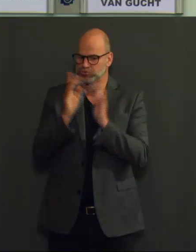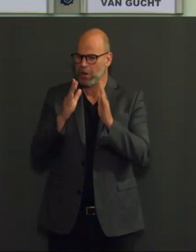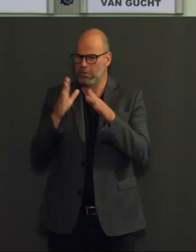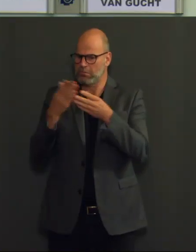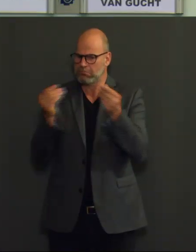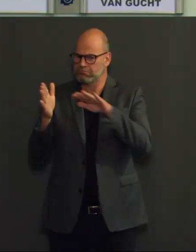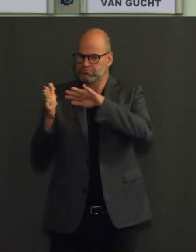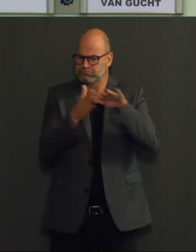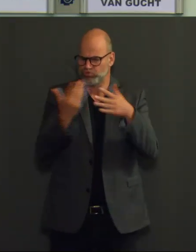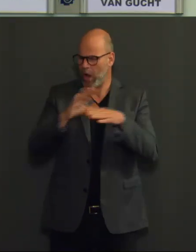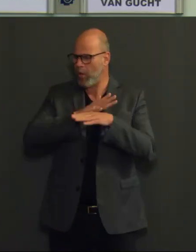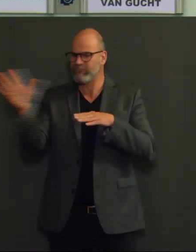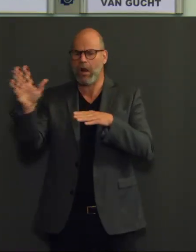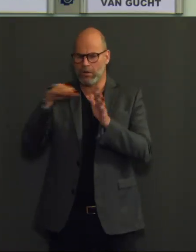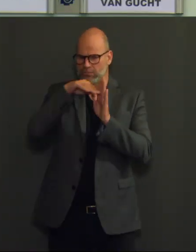goed nieuws.